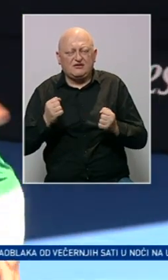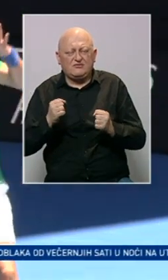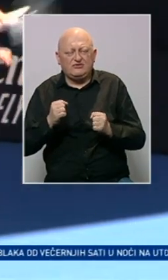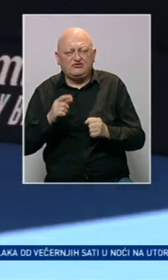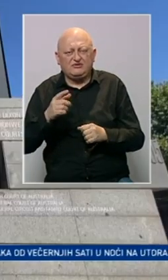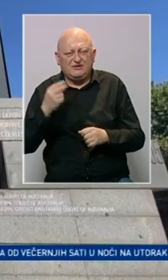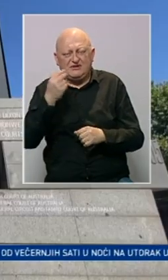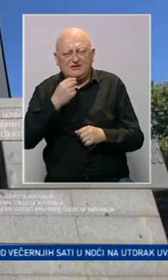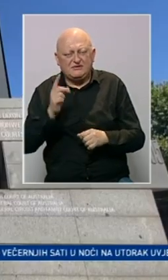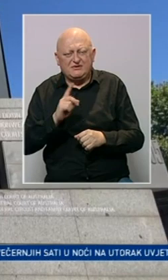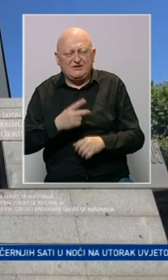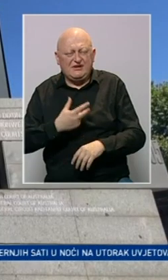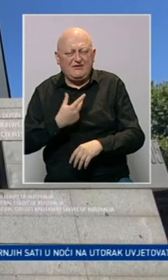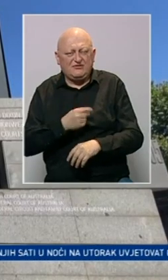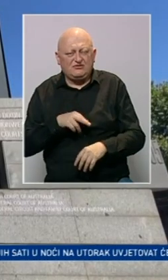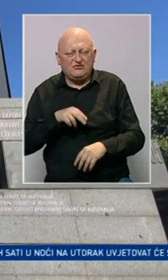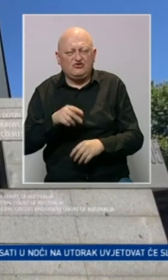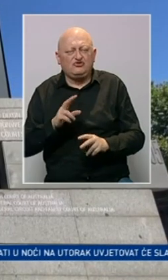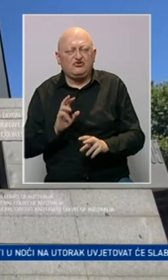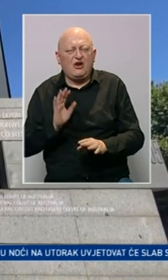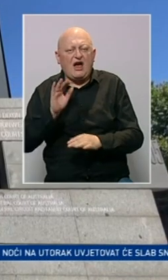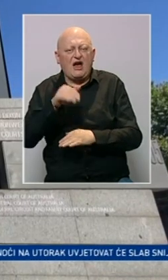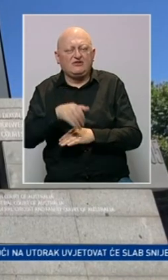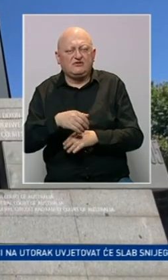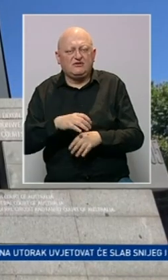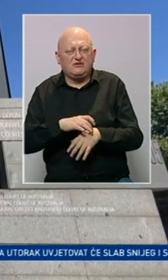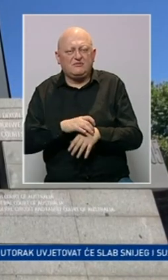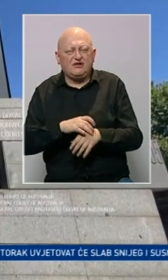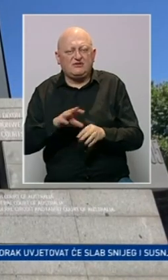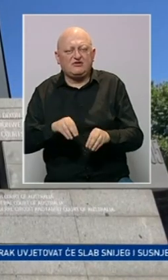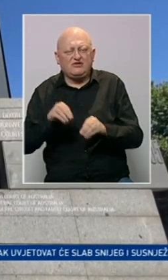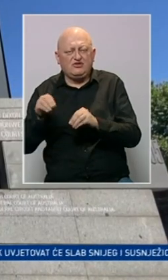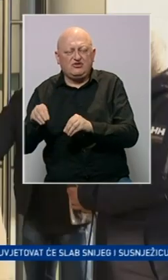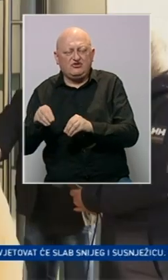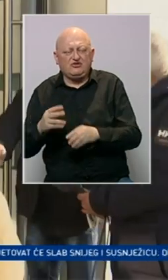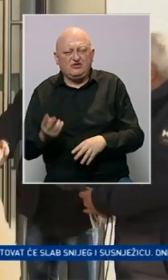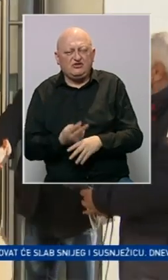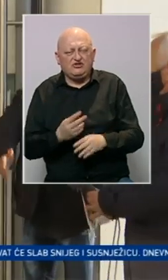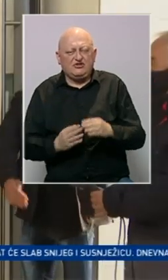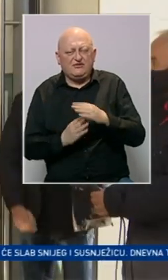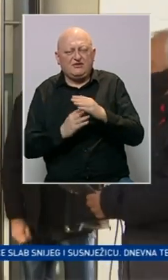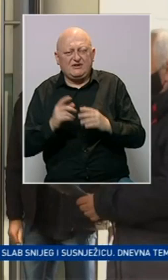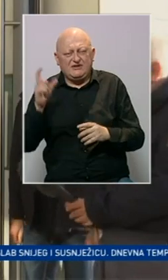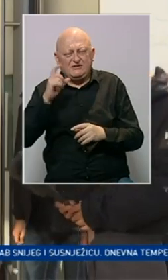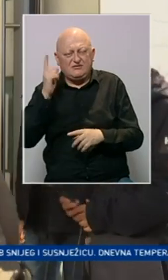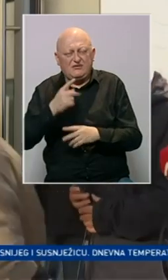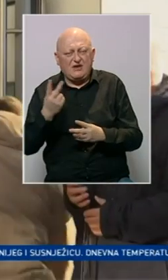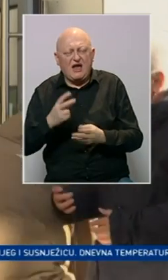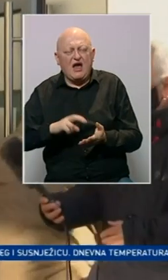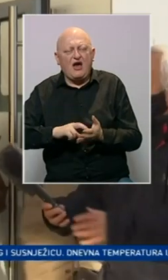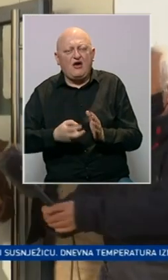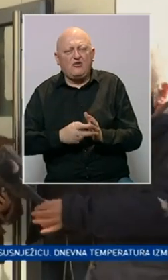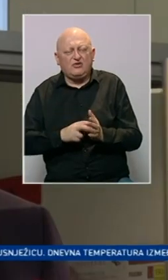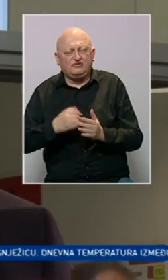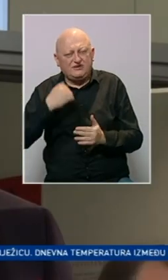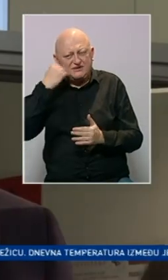srpski teniser nije vakcinisan i došao je u Australiju na osnovu medicinskog izuzeća. Državni vrh Srbije odluku je ocijenio kao političku i